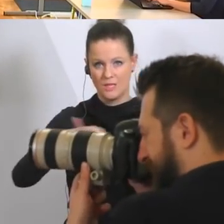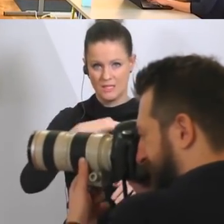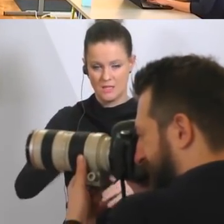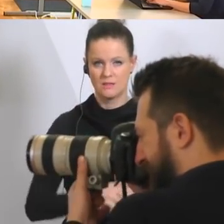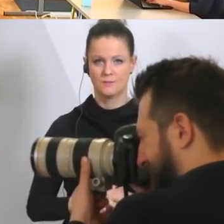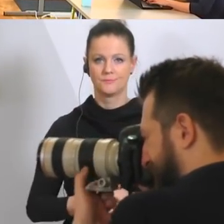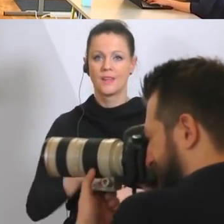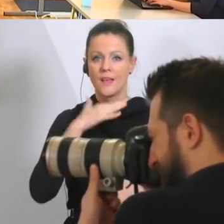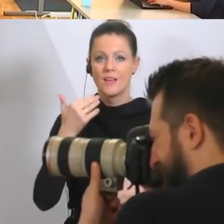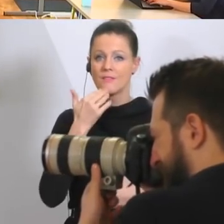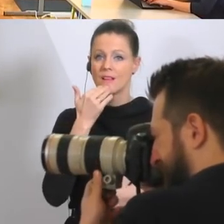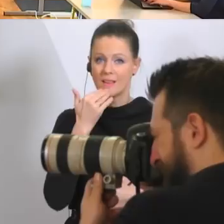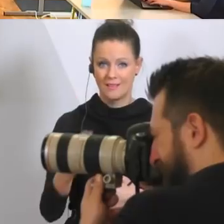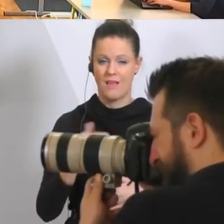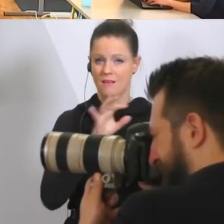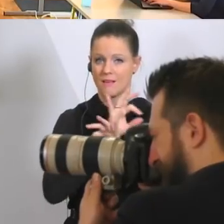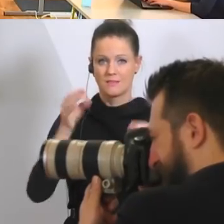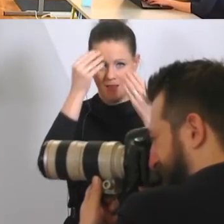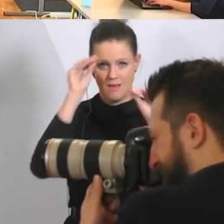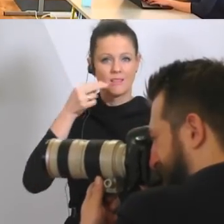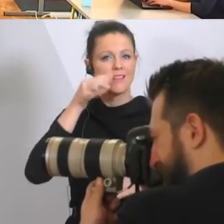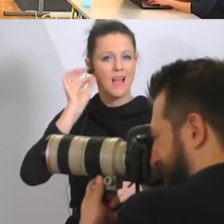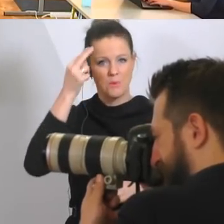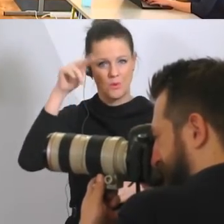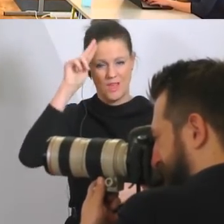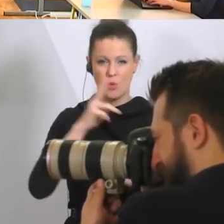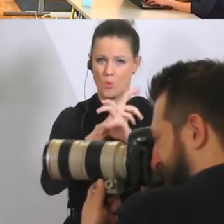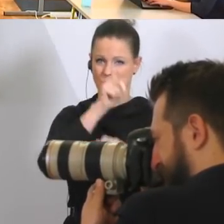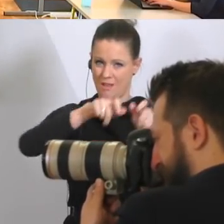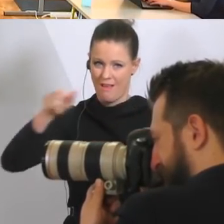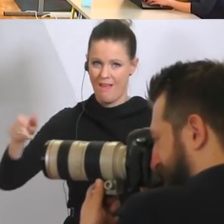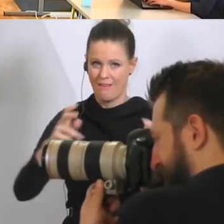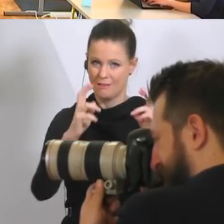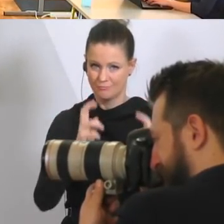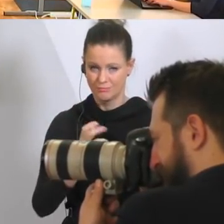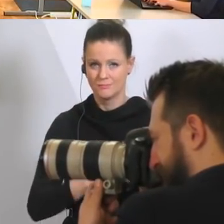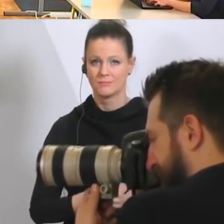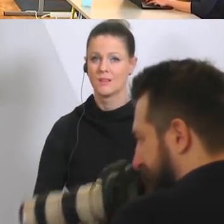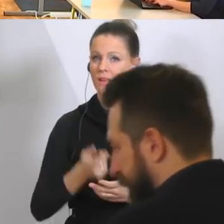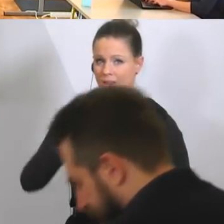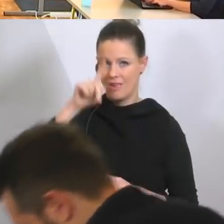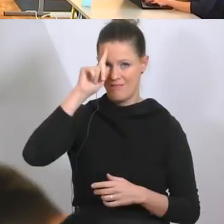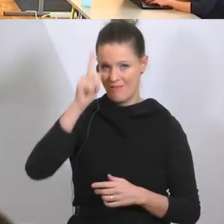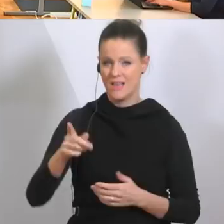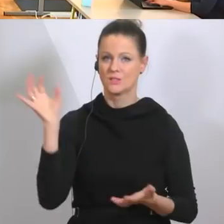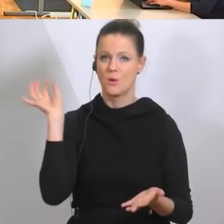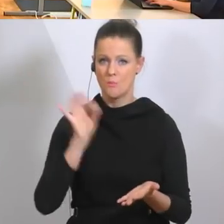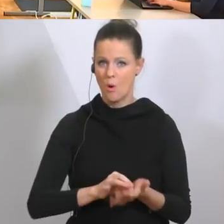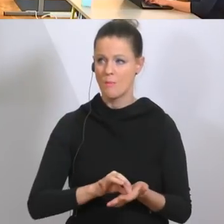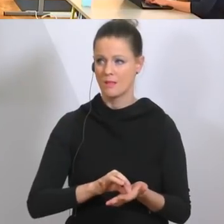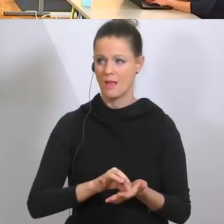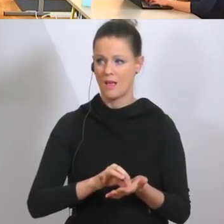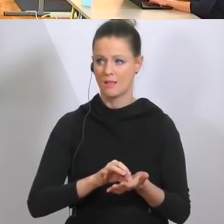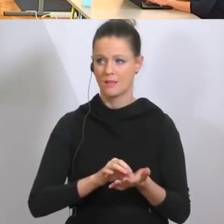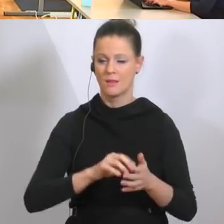sehr geehrte Damen und Herren, liebe Österreicherinnen und Österreicher. Wir wissen, dass es im Moment sehr viel an